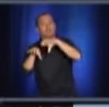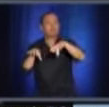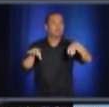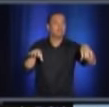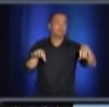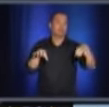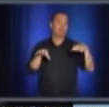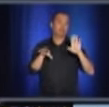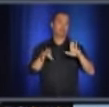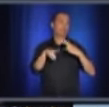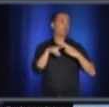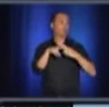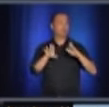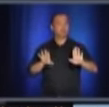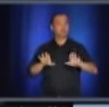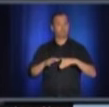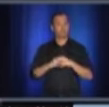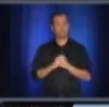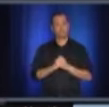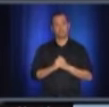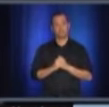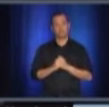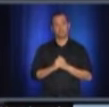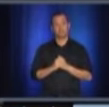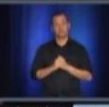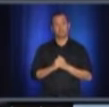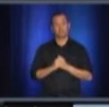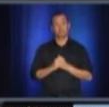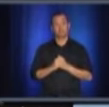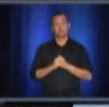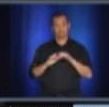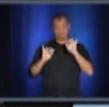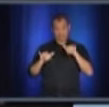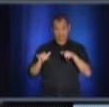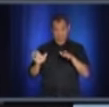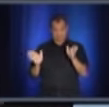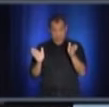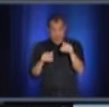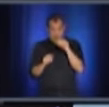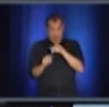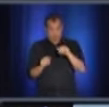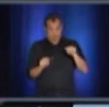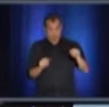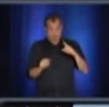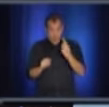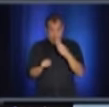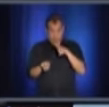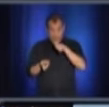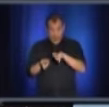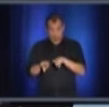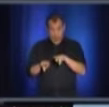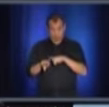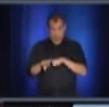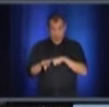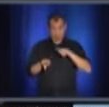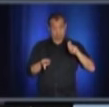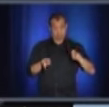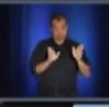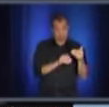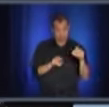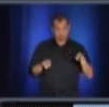Donc, un des éléments de réponse, c'est que nous aurons des chambres à occupation simple,